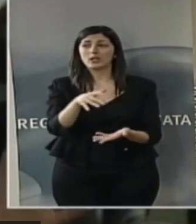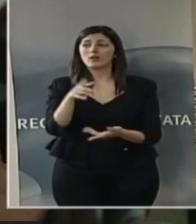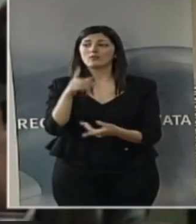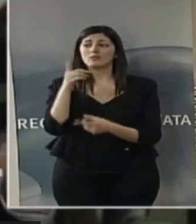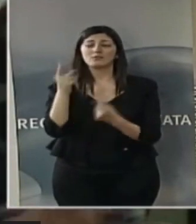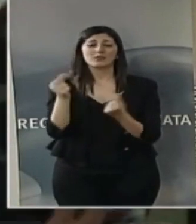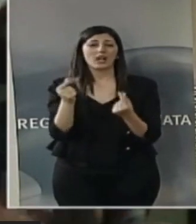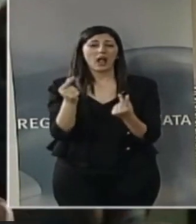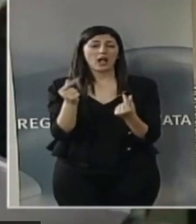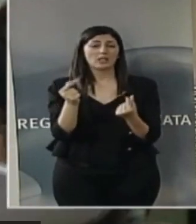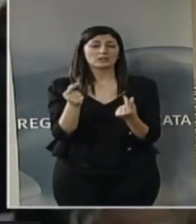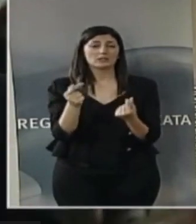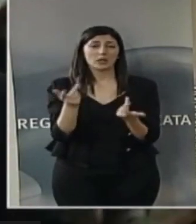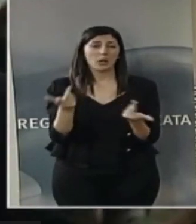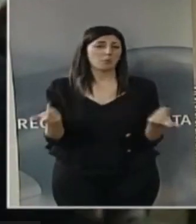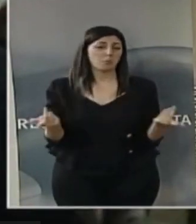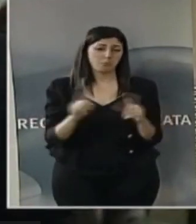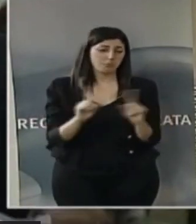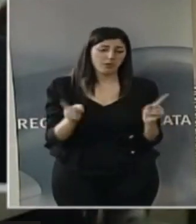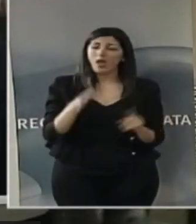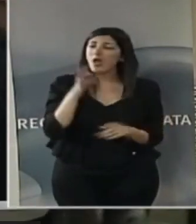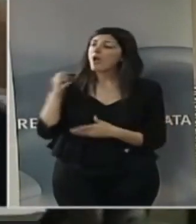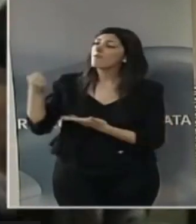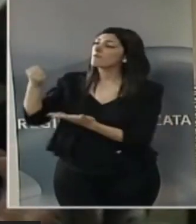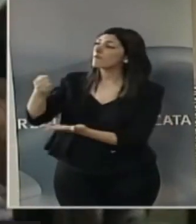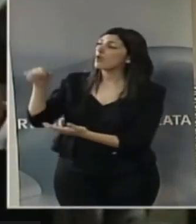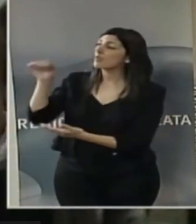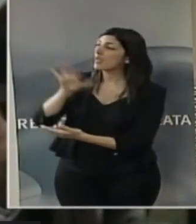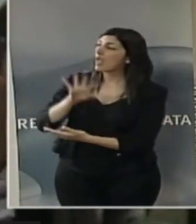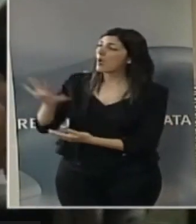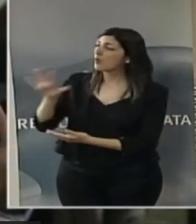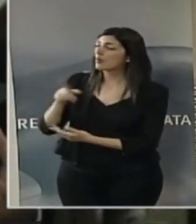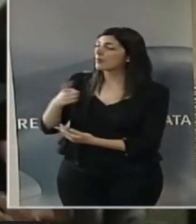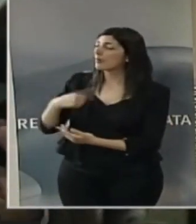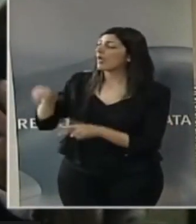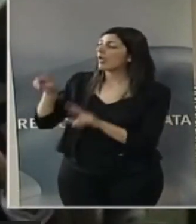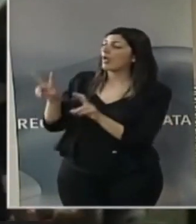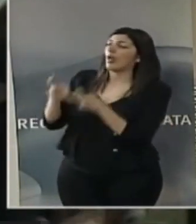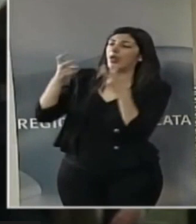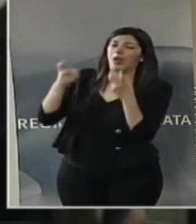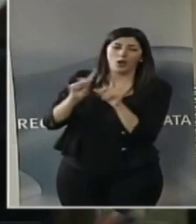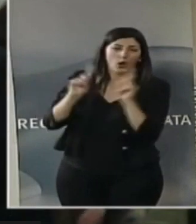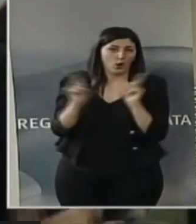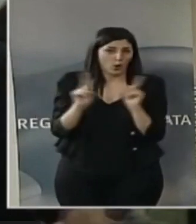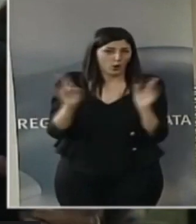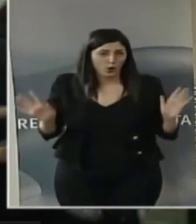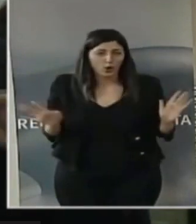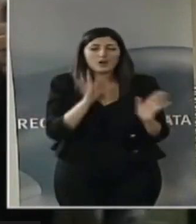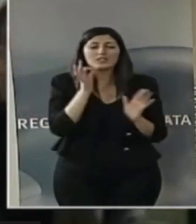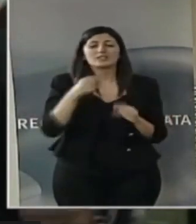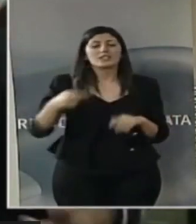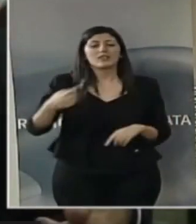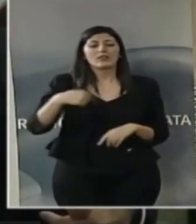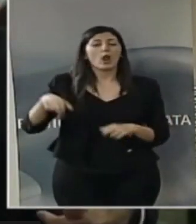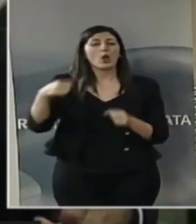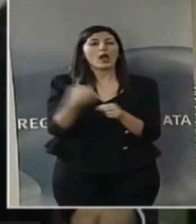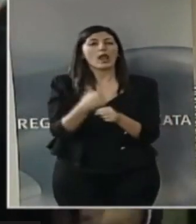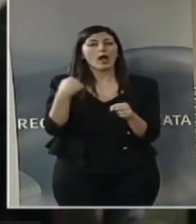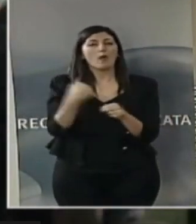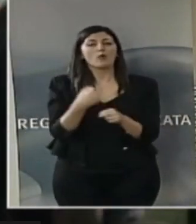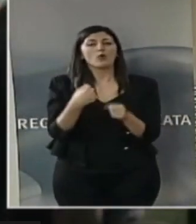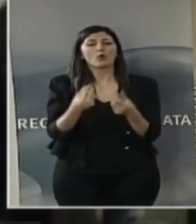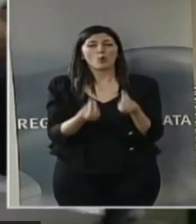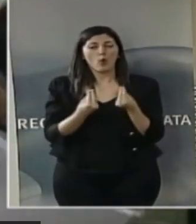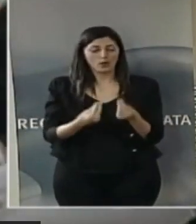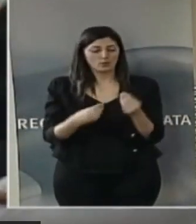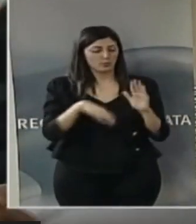fondi europei non si può tirare fuori una lira. Se noi riuscissimo a fare un lavoro, insieme alle altre all'inizio della programmazione,